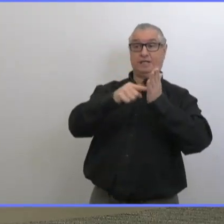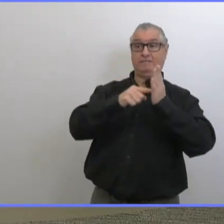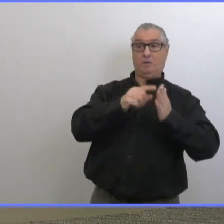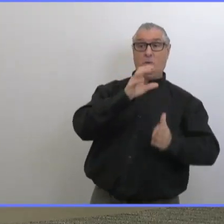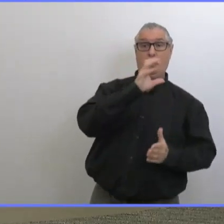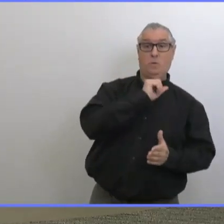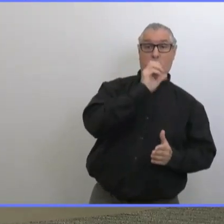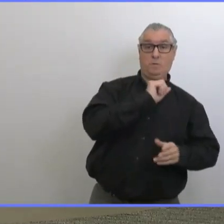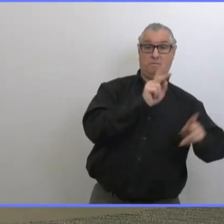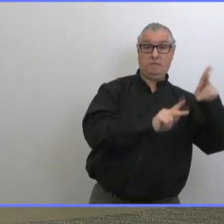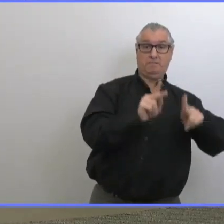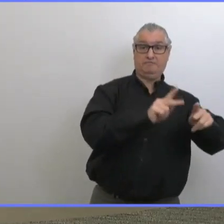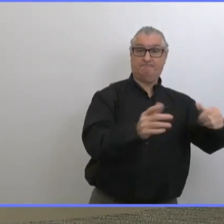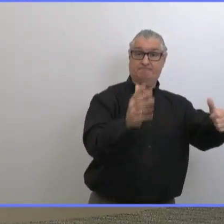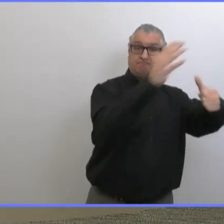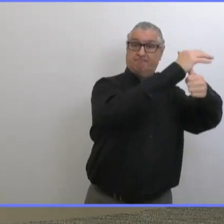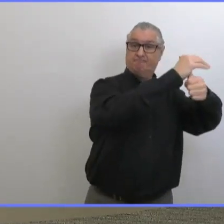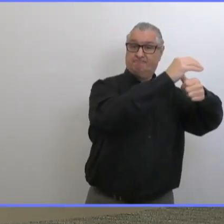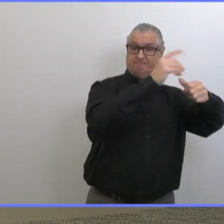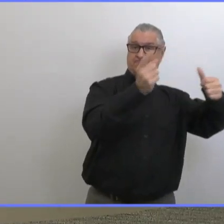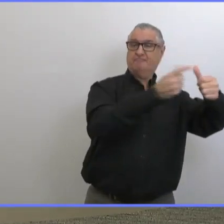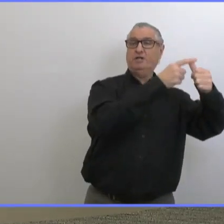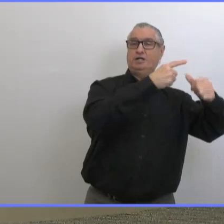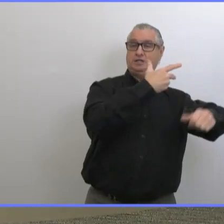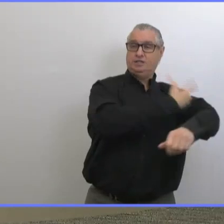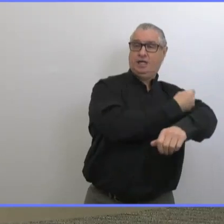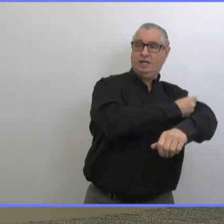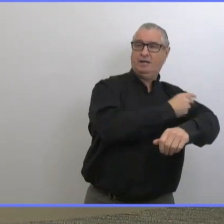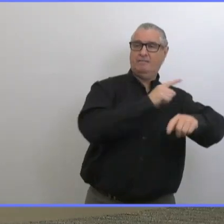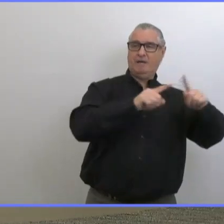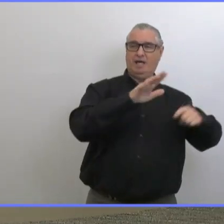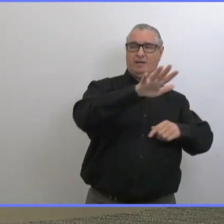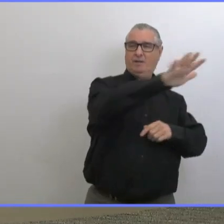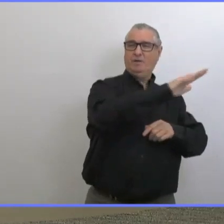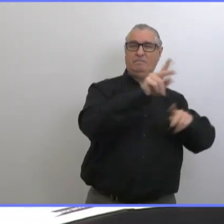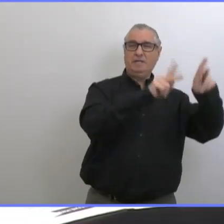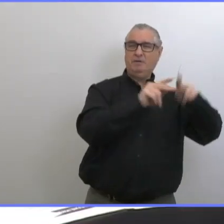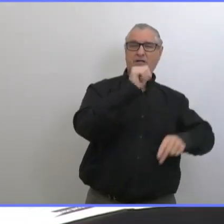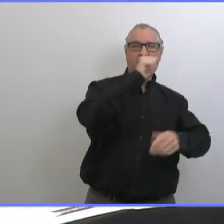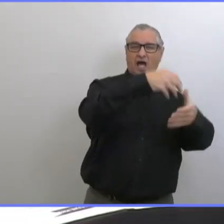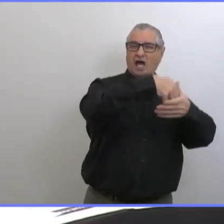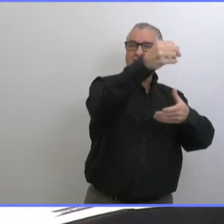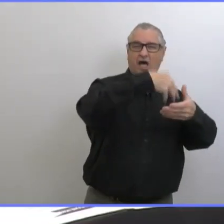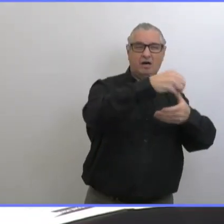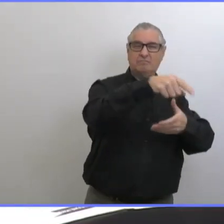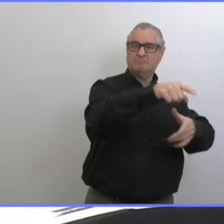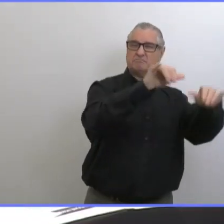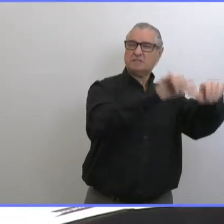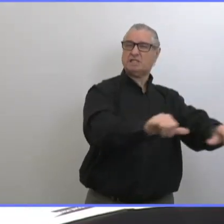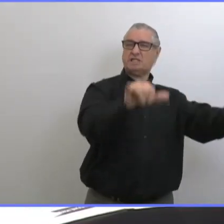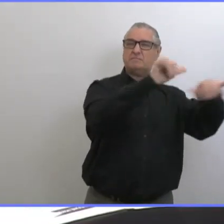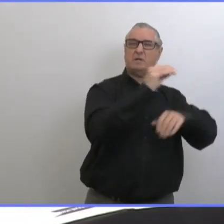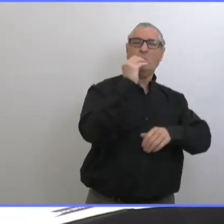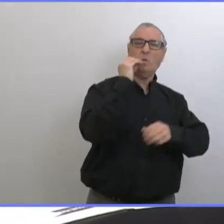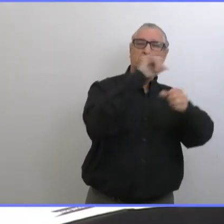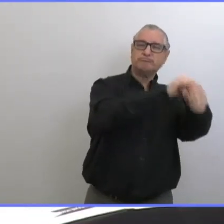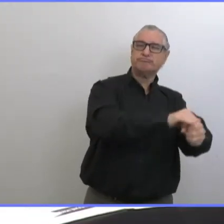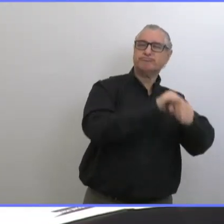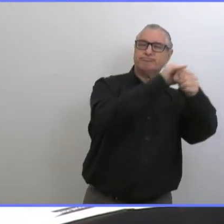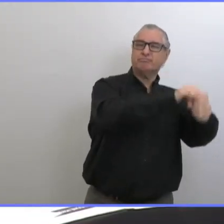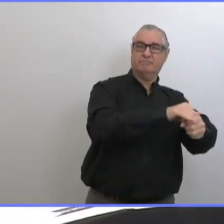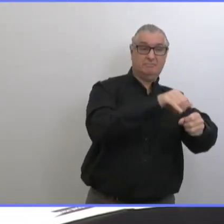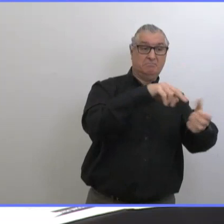parce que les personnes âgées restent chez eux chez elle les personnes plus jeunes sortent pour aller faire les magasins